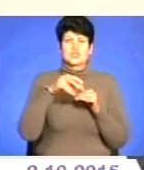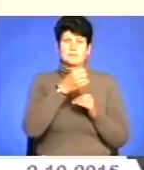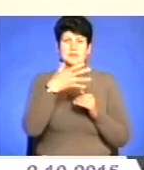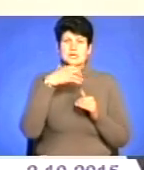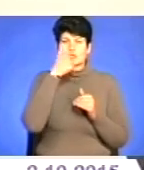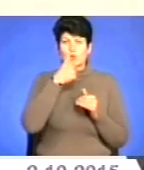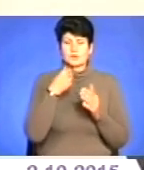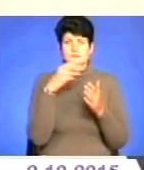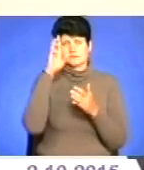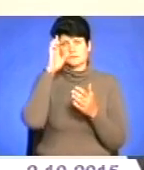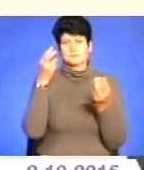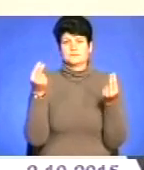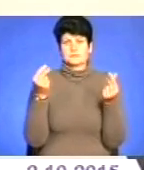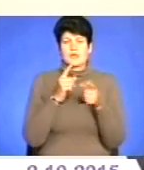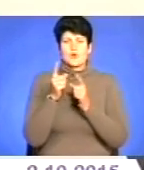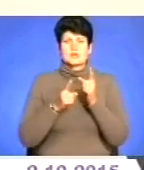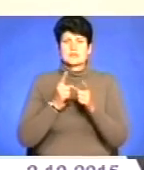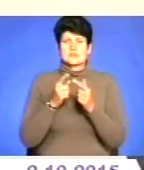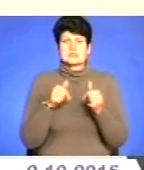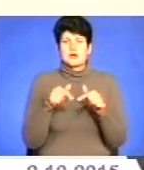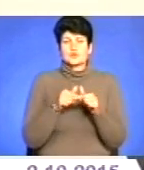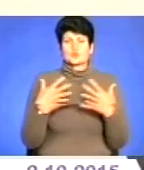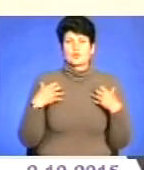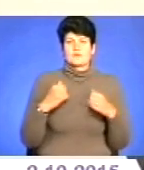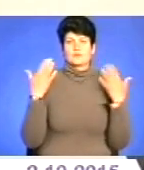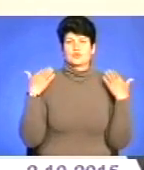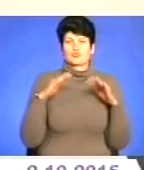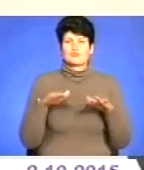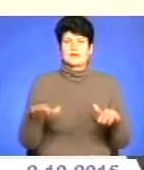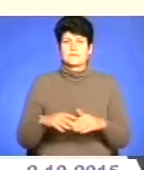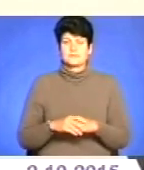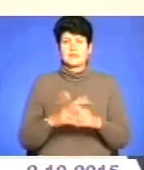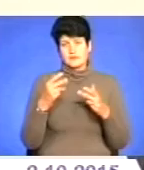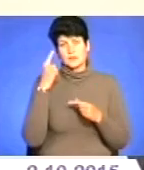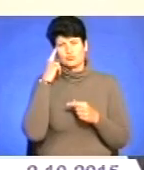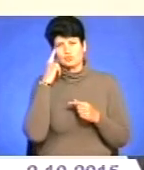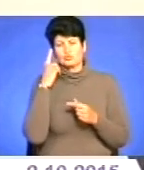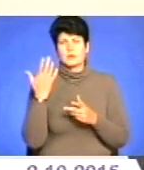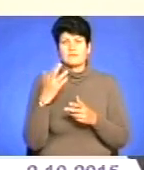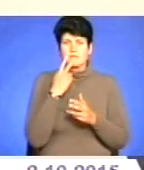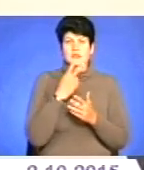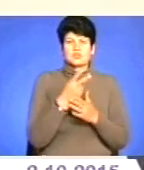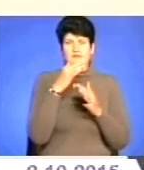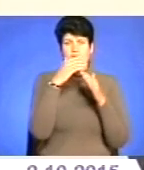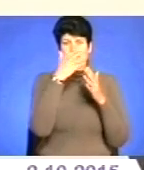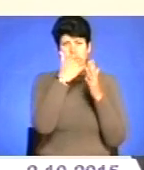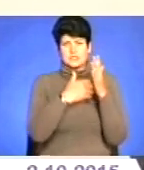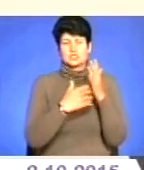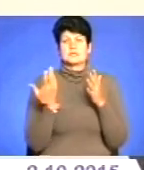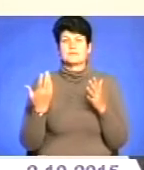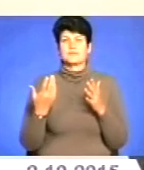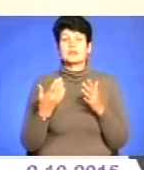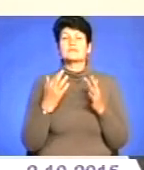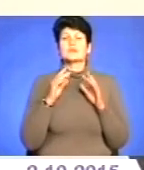роком бюджетних коштів на організацію оздоровлення та відпочинку дітей. Давайте про це подумаємо, ви бачите в табличці цифри, ми